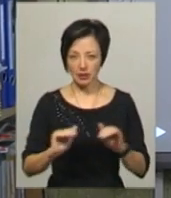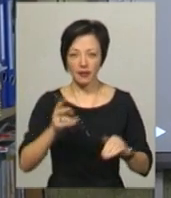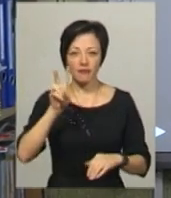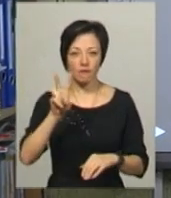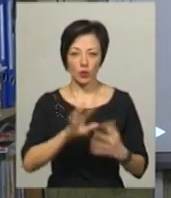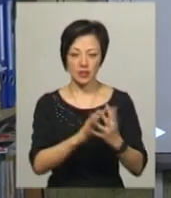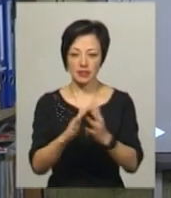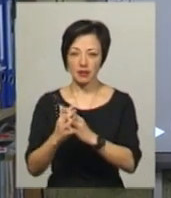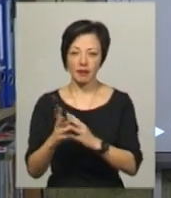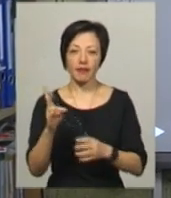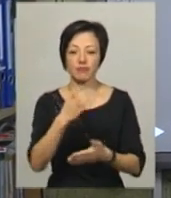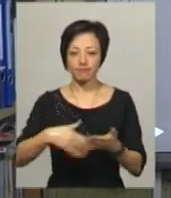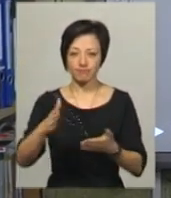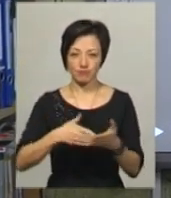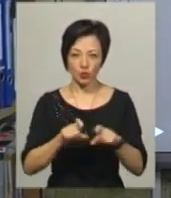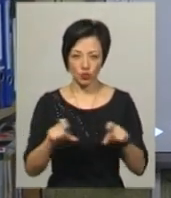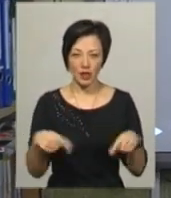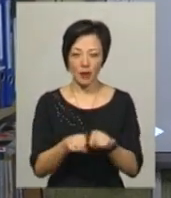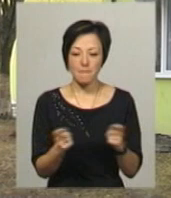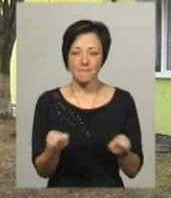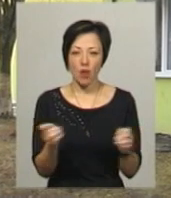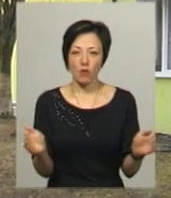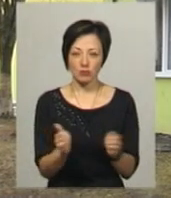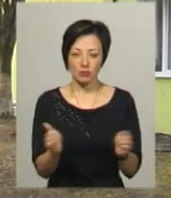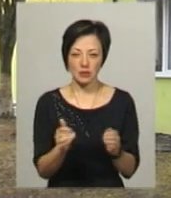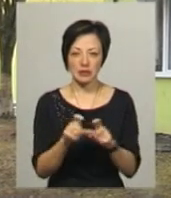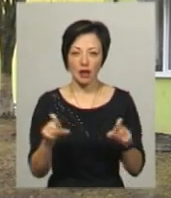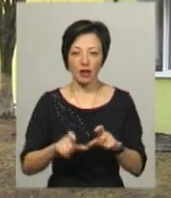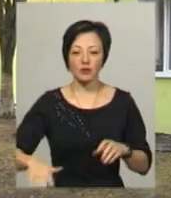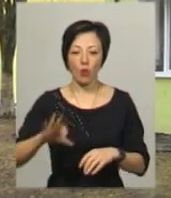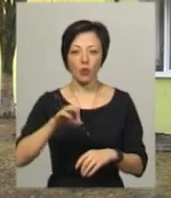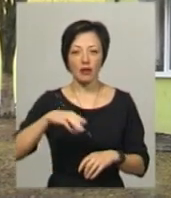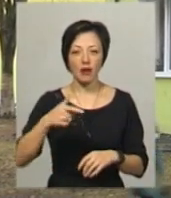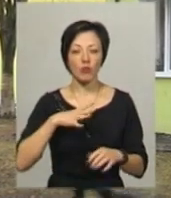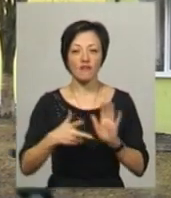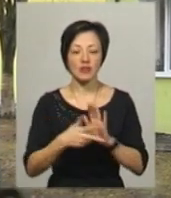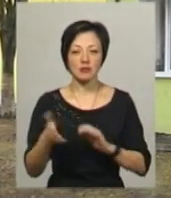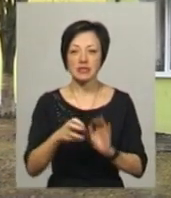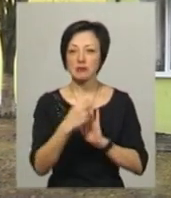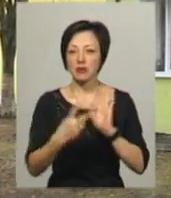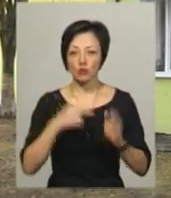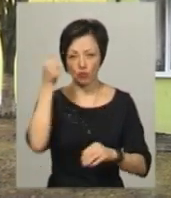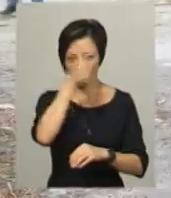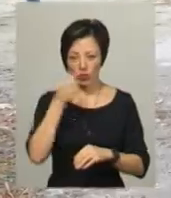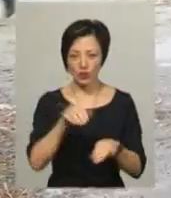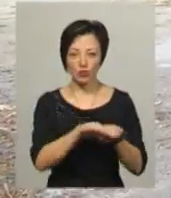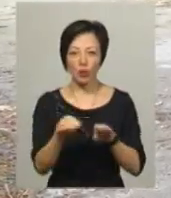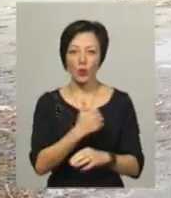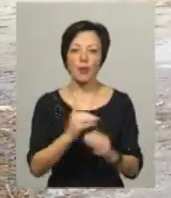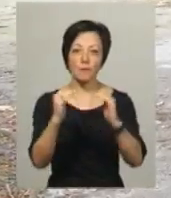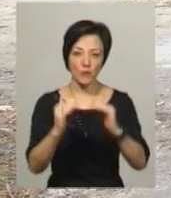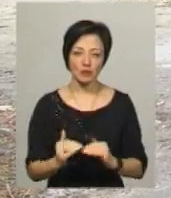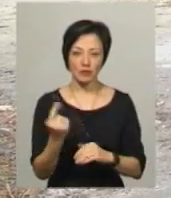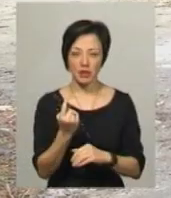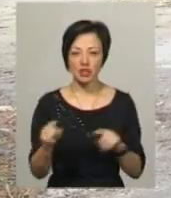двох сіл, де оптимізували школи. Таких малокомплектних навчальних закладів на території ОТГ було вісім. В 17-му році їх ступінь хотіли понизити до